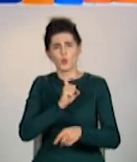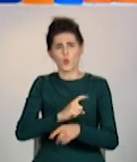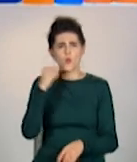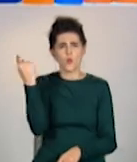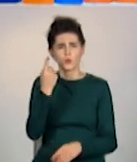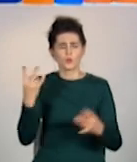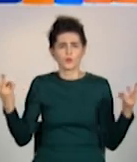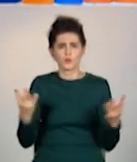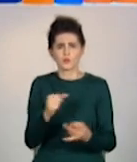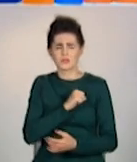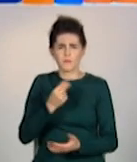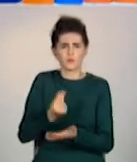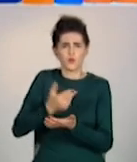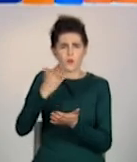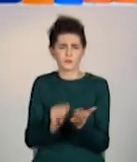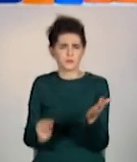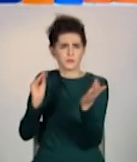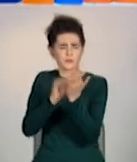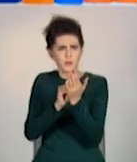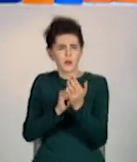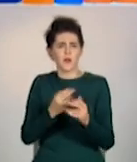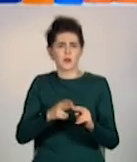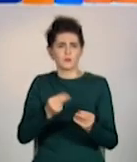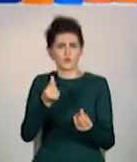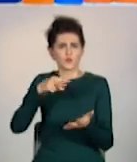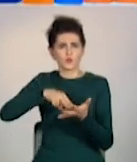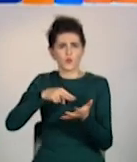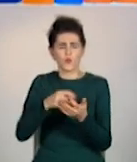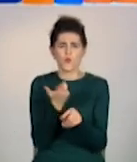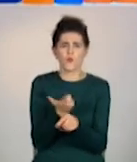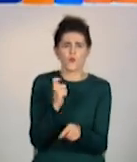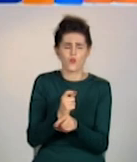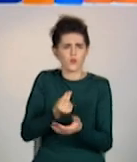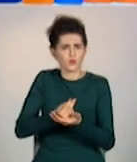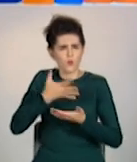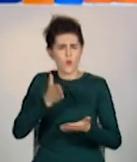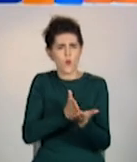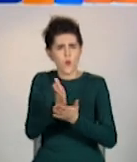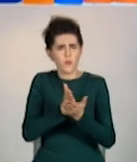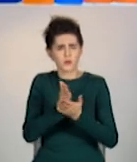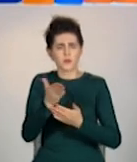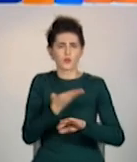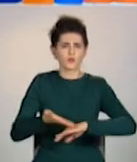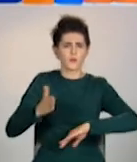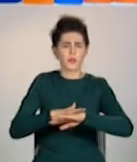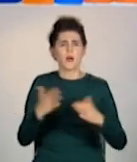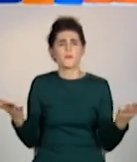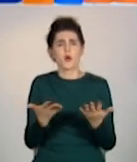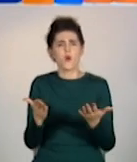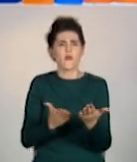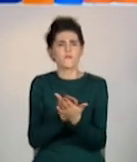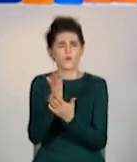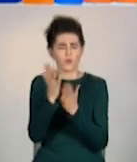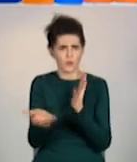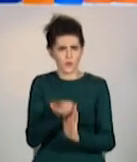дороговартісний імплант. Саме його ціна могла завадити операції. Який вихід знайшла родина